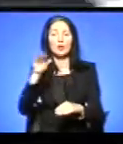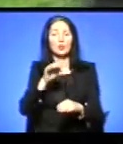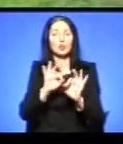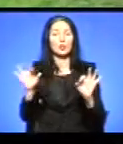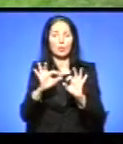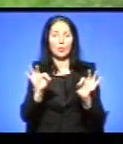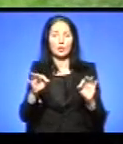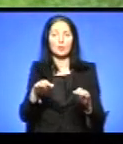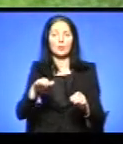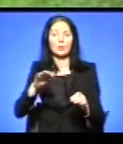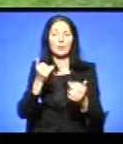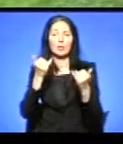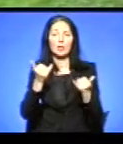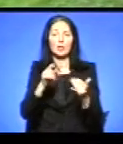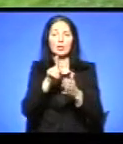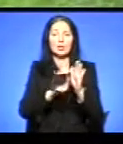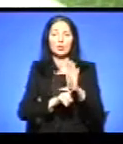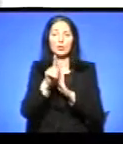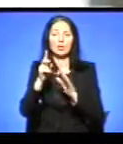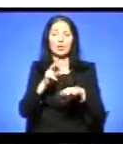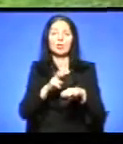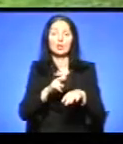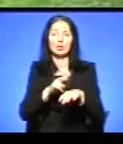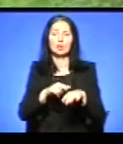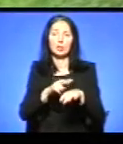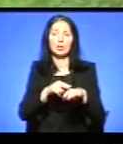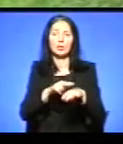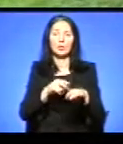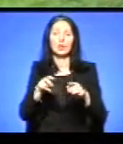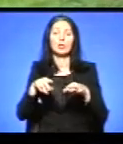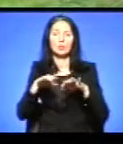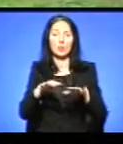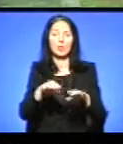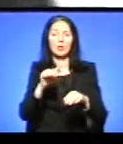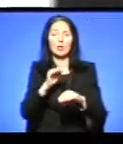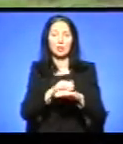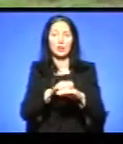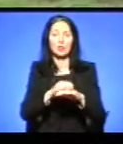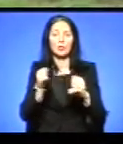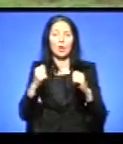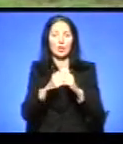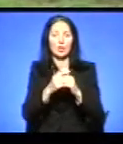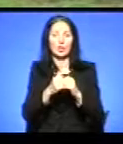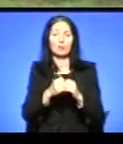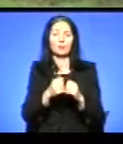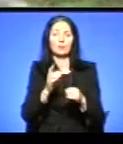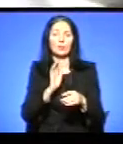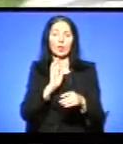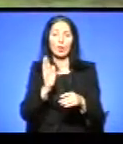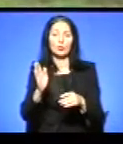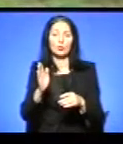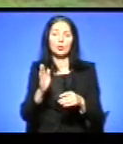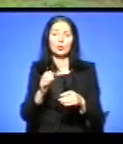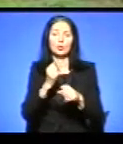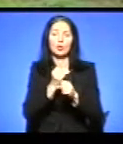зараз розпочати кримінальне провадження за фактом дорожньої транспортної проводи. В рамках кримінального провадження будуть призначені всі відповідні